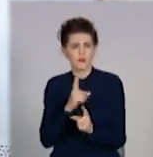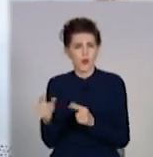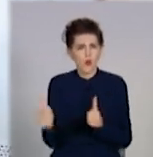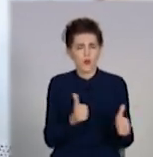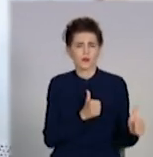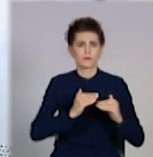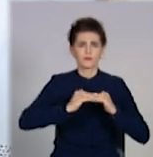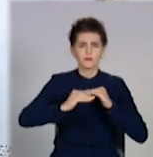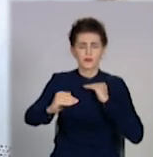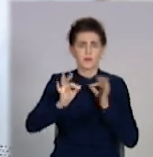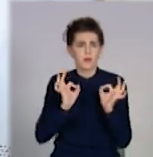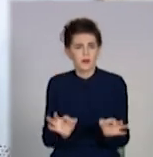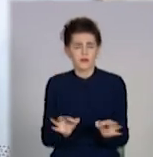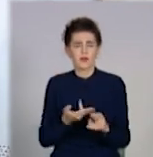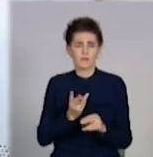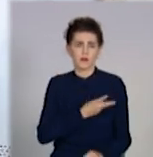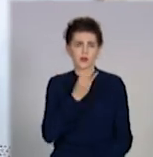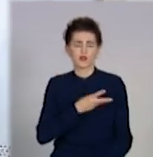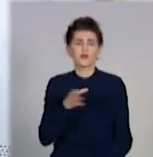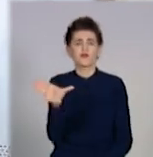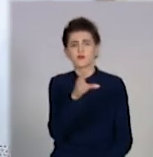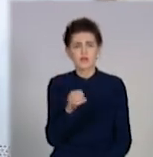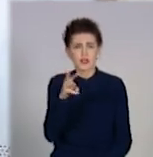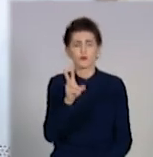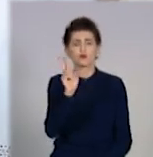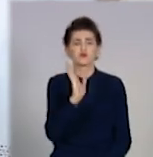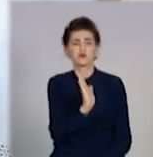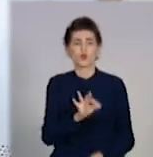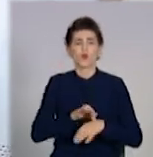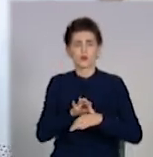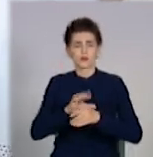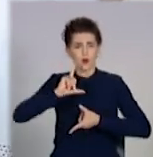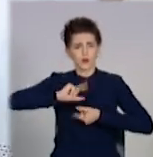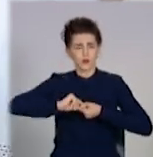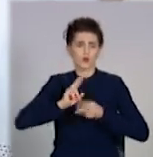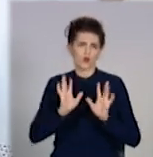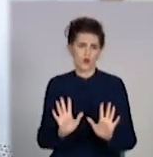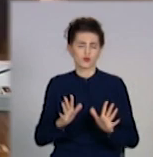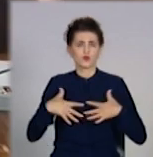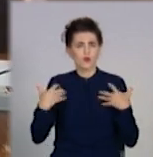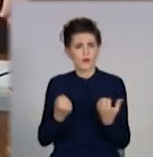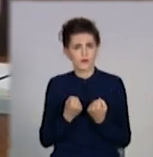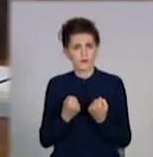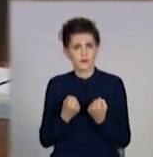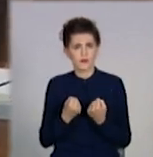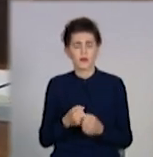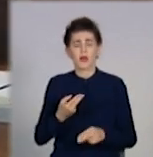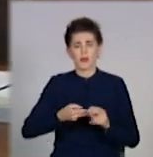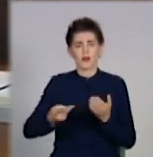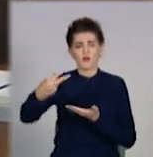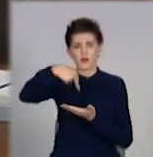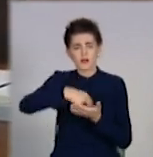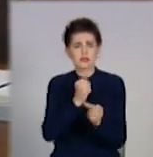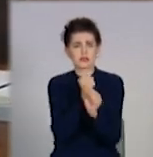ровну строчку і пожелати тим, хто буде носити ці костюми. Тільки іскренне здоров'я. Викрійки роблять на